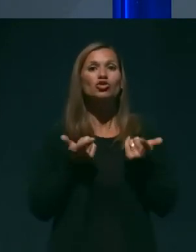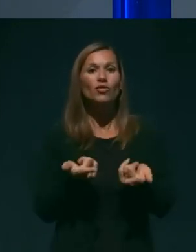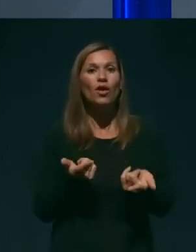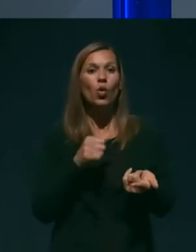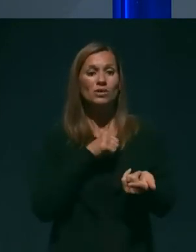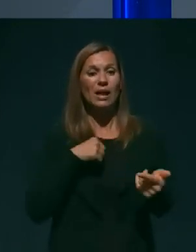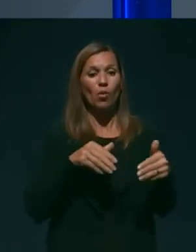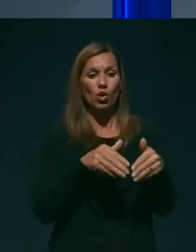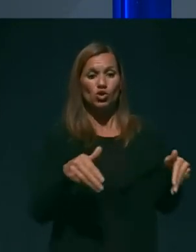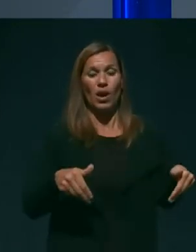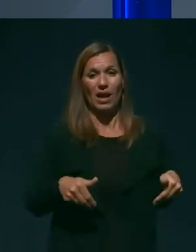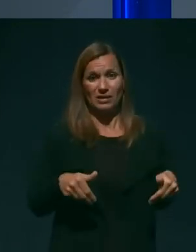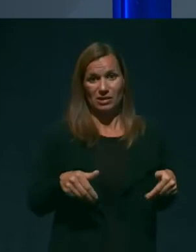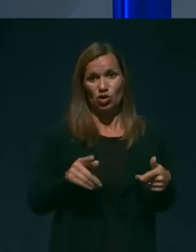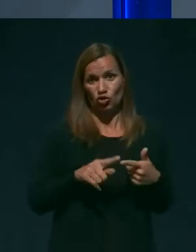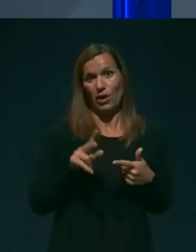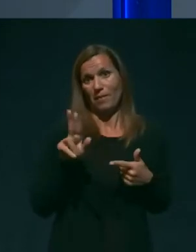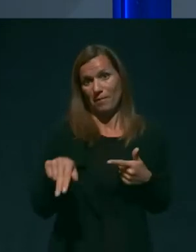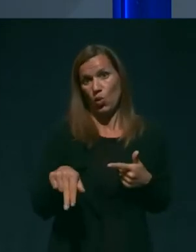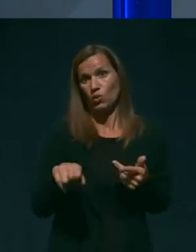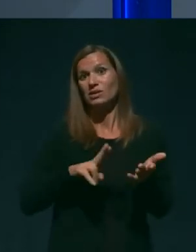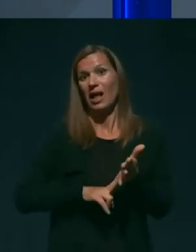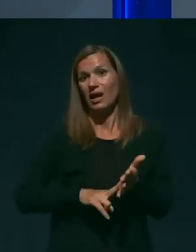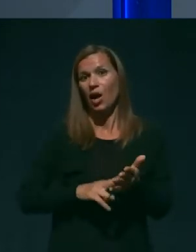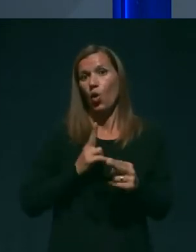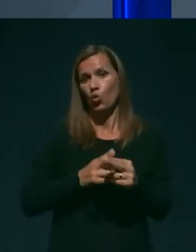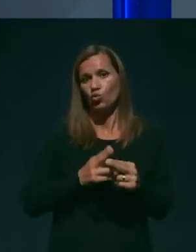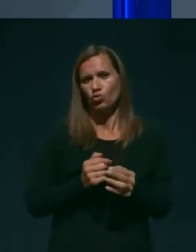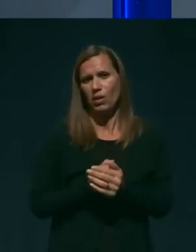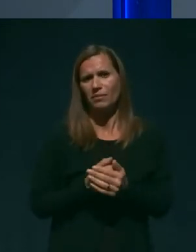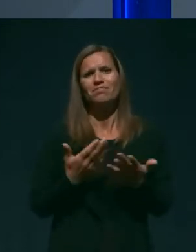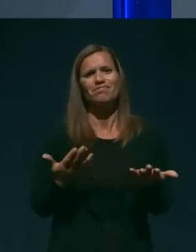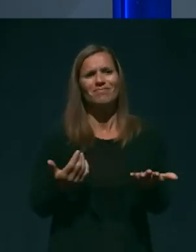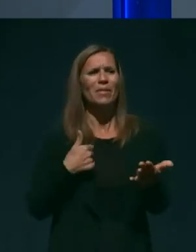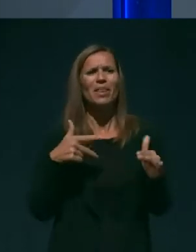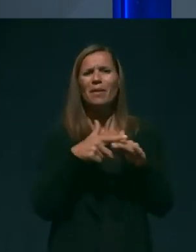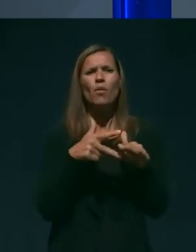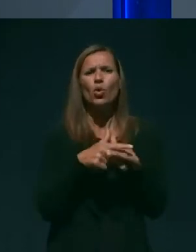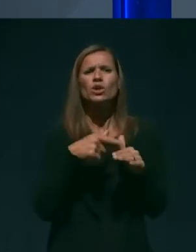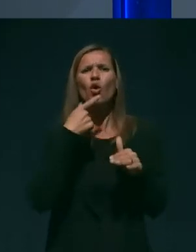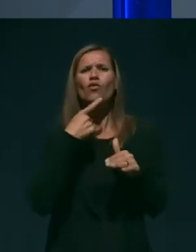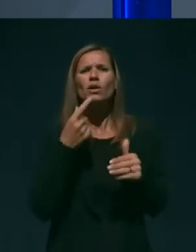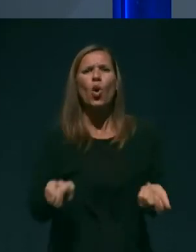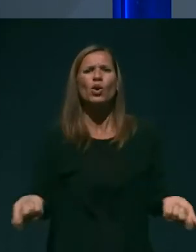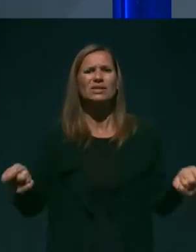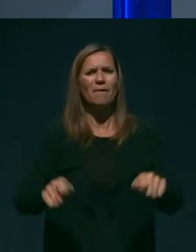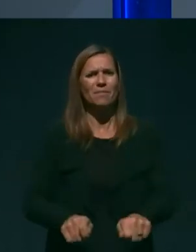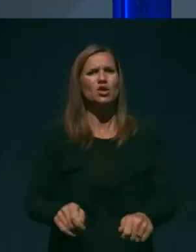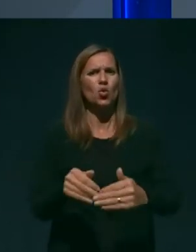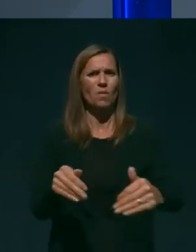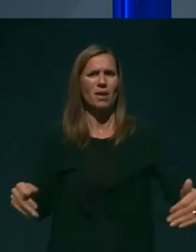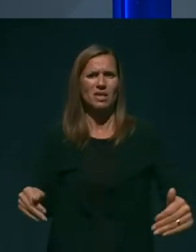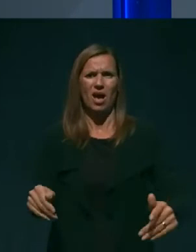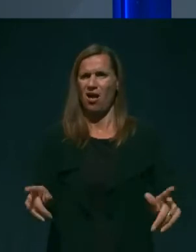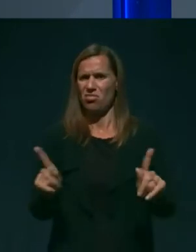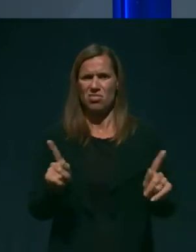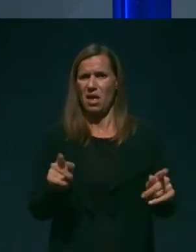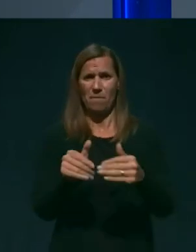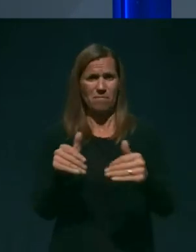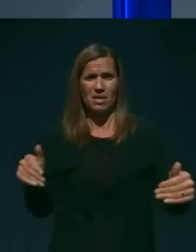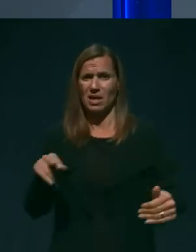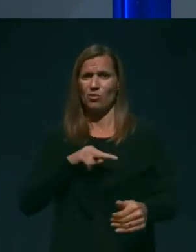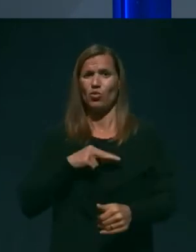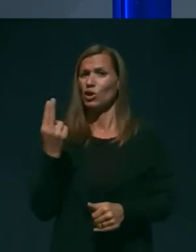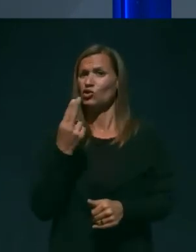okužbe. Tako da zelo me moti, da govorimo o zaprtju meja. Meje Republike Slovenije